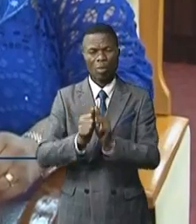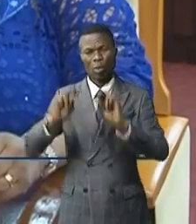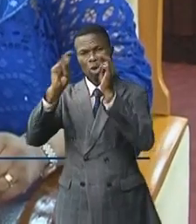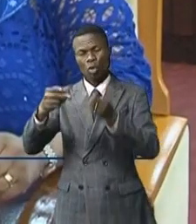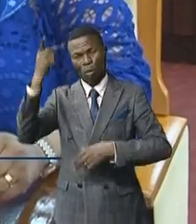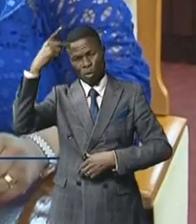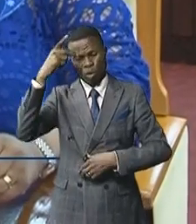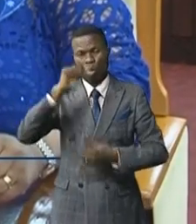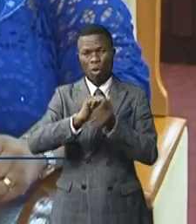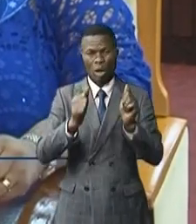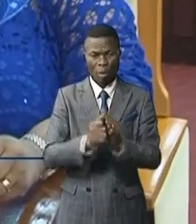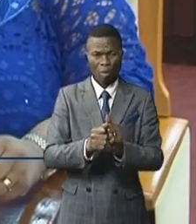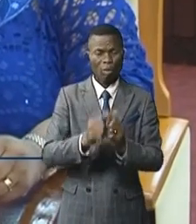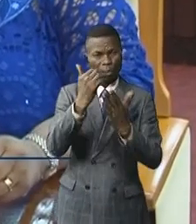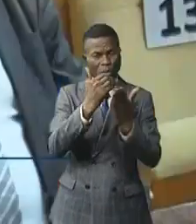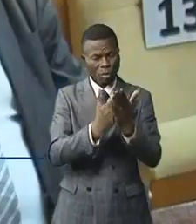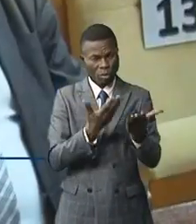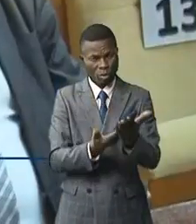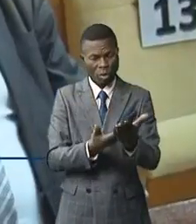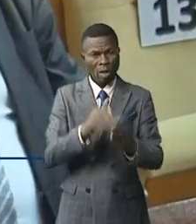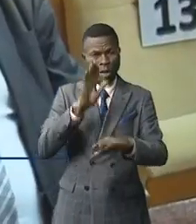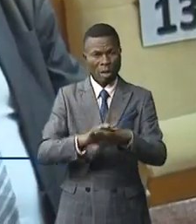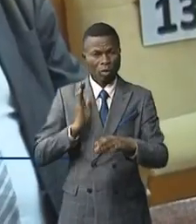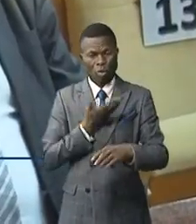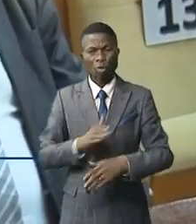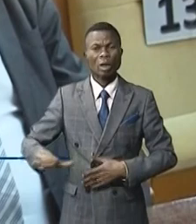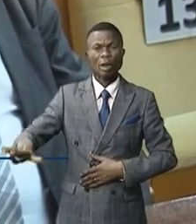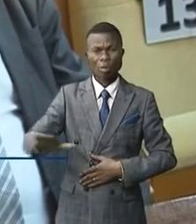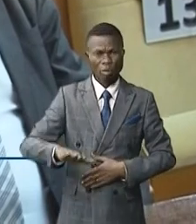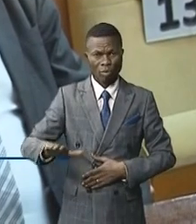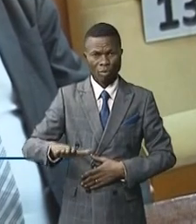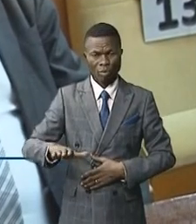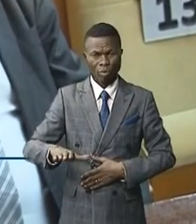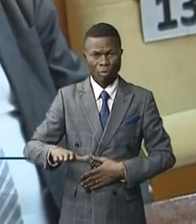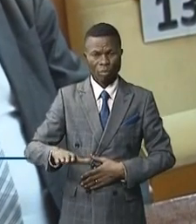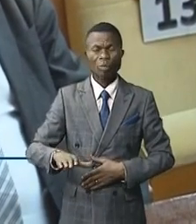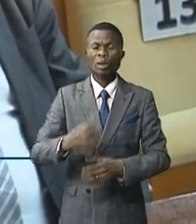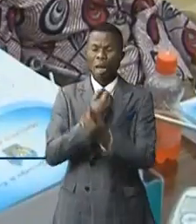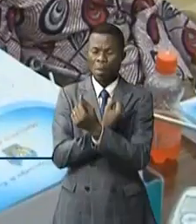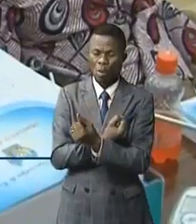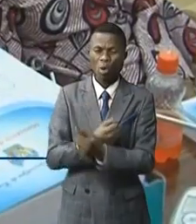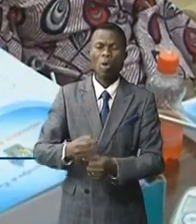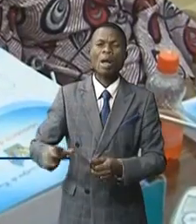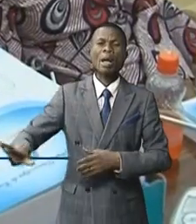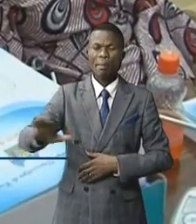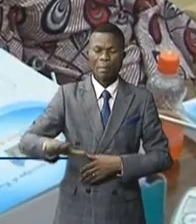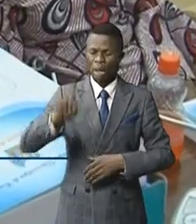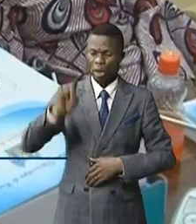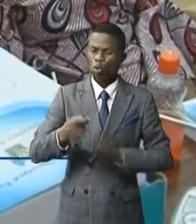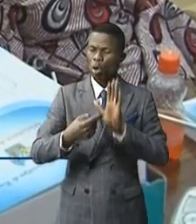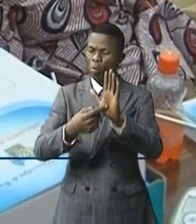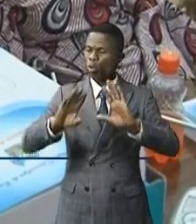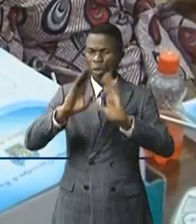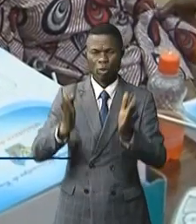face aux défis suspensionnés auxquels notre nation fait face, un sursaut patriotique s'impose à